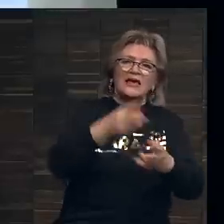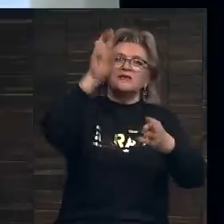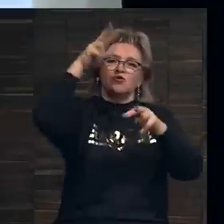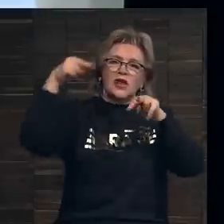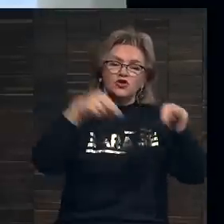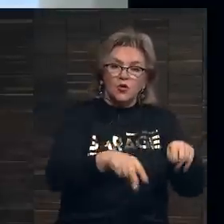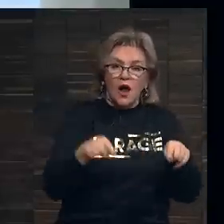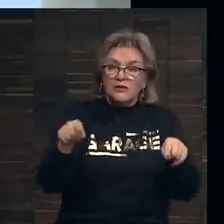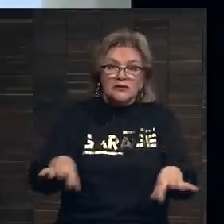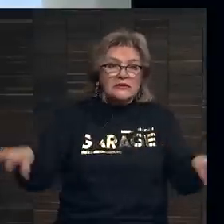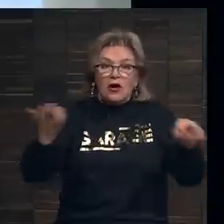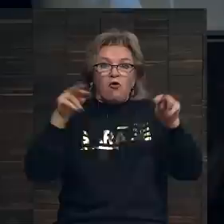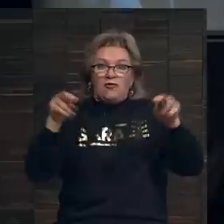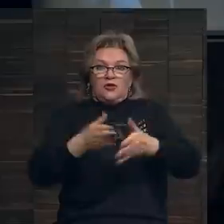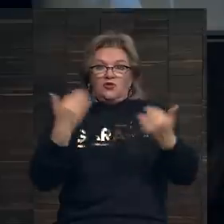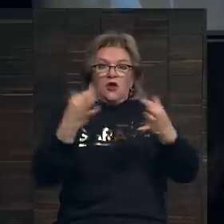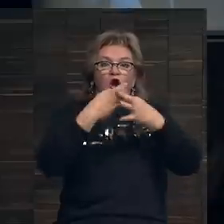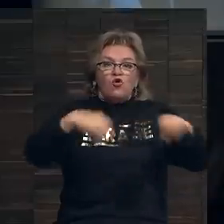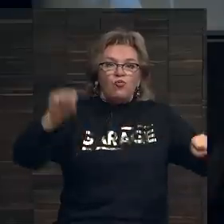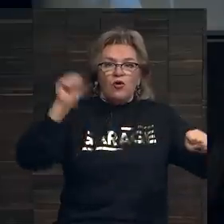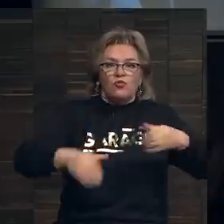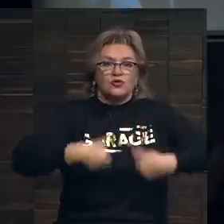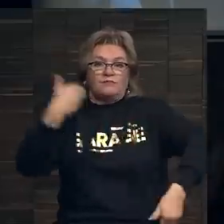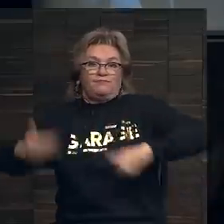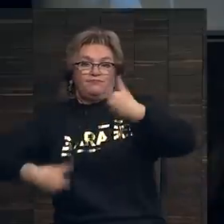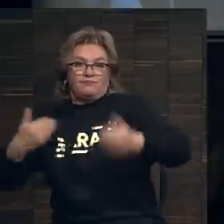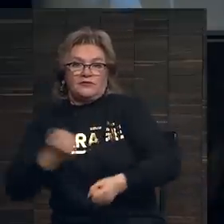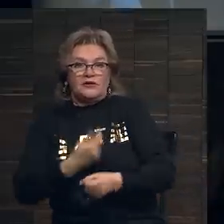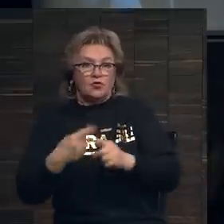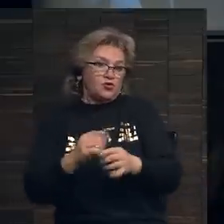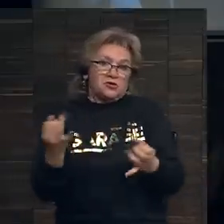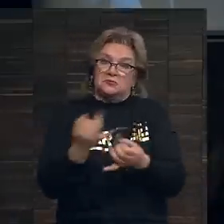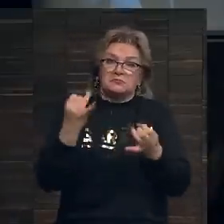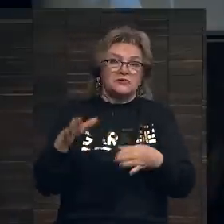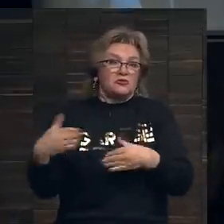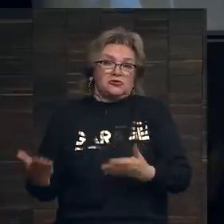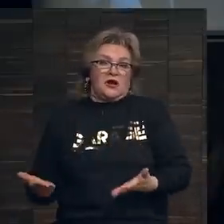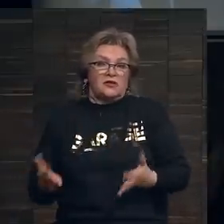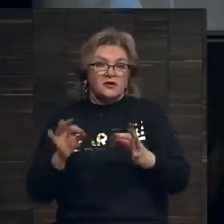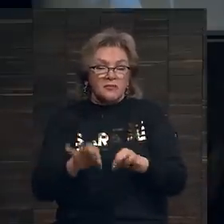а здесь никакого надзора нет. Любой может делать все, что хочет. Это очень привлекательно с какой-то стороны,